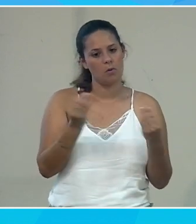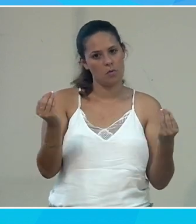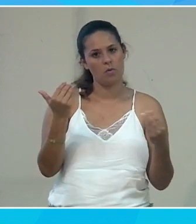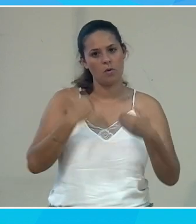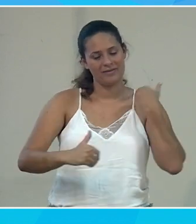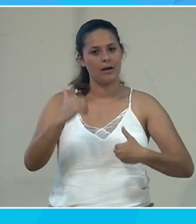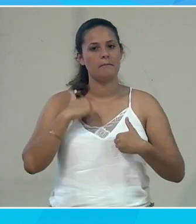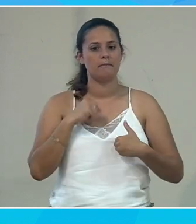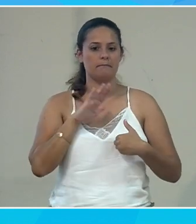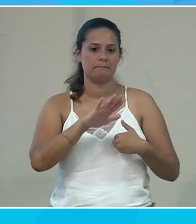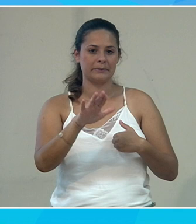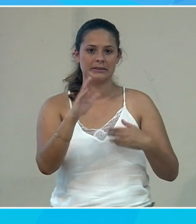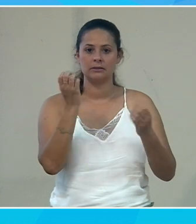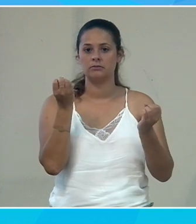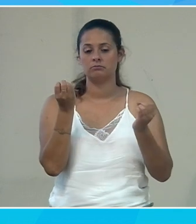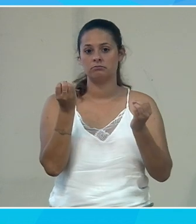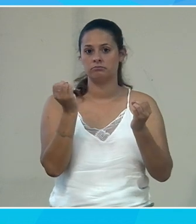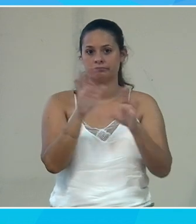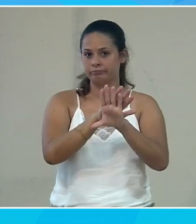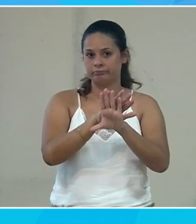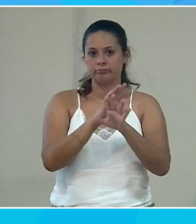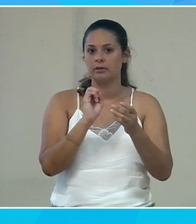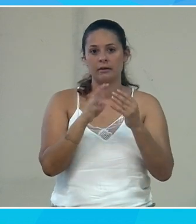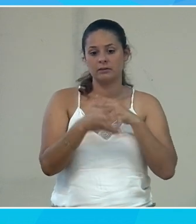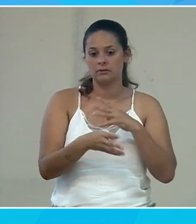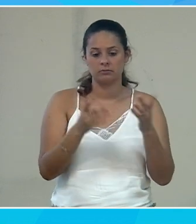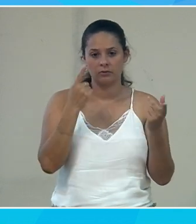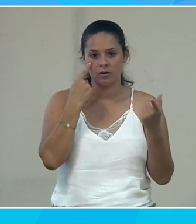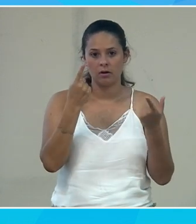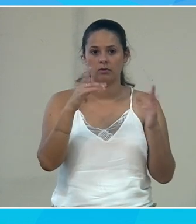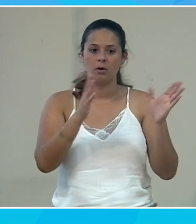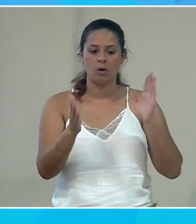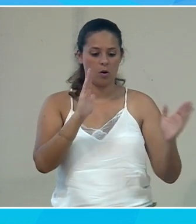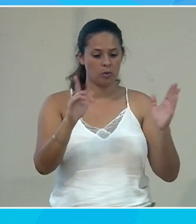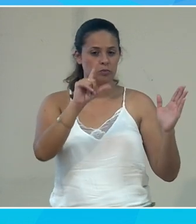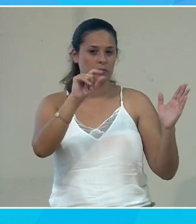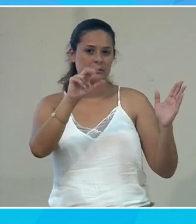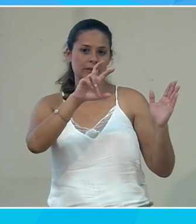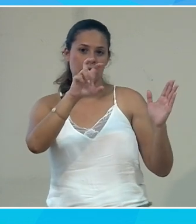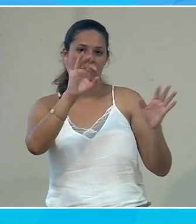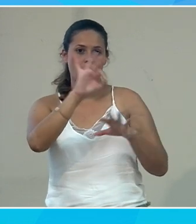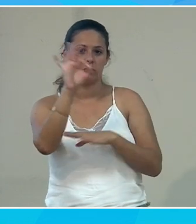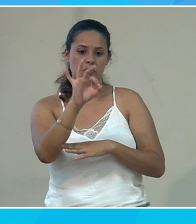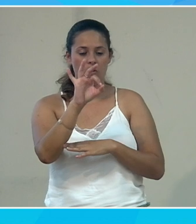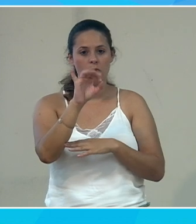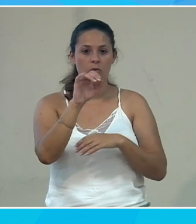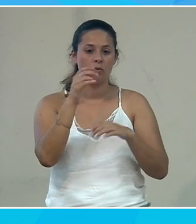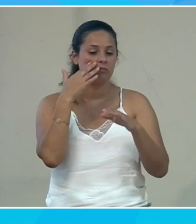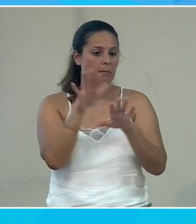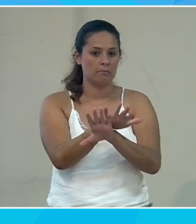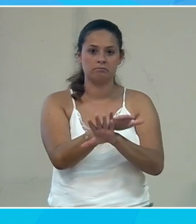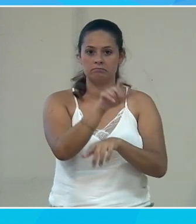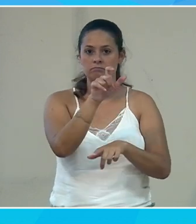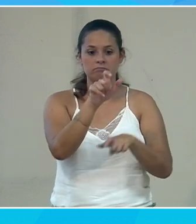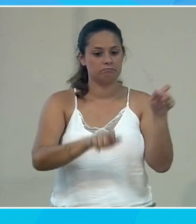handicaps qui sont des handicaps invisibles, les chiffres disent, c'est entre 70 et 80% de handicaps invisibles. Donc, il y a plein